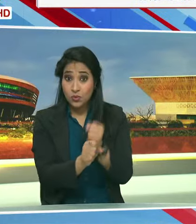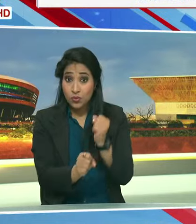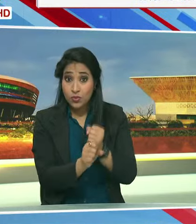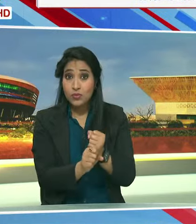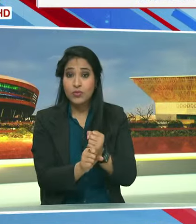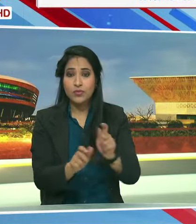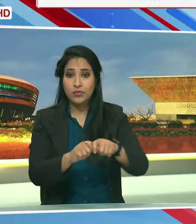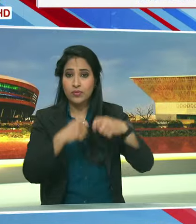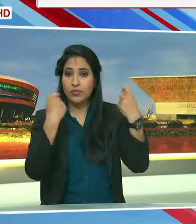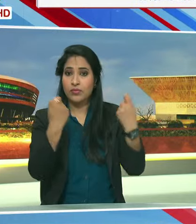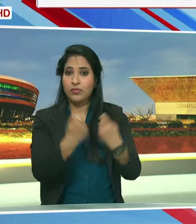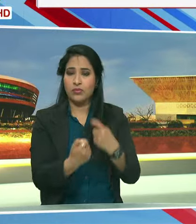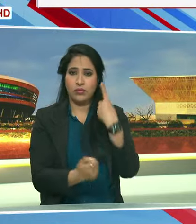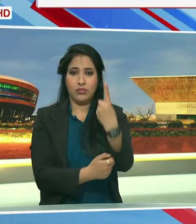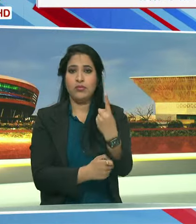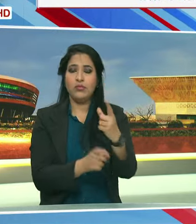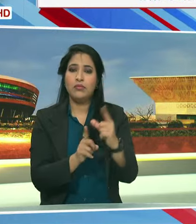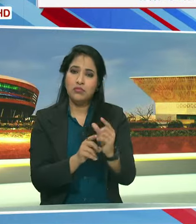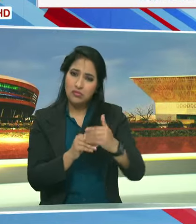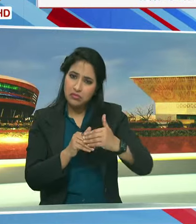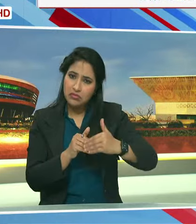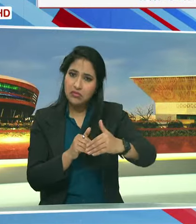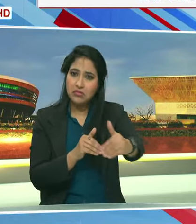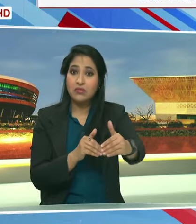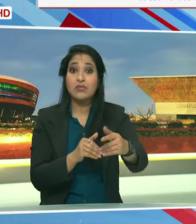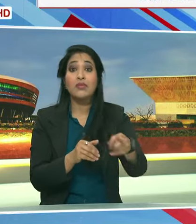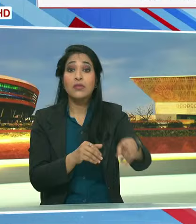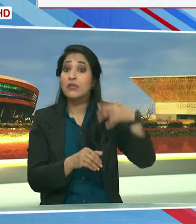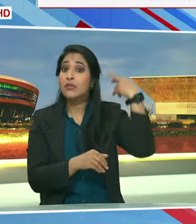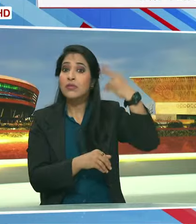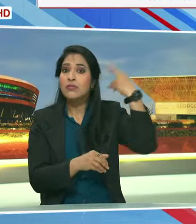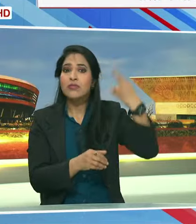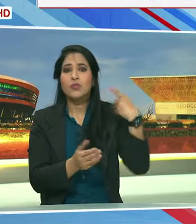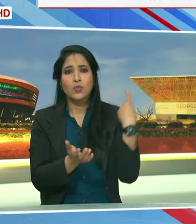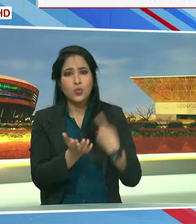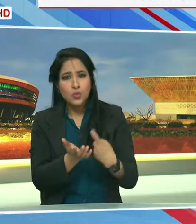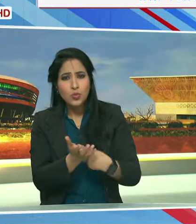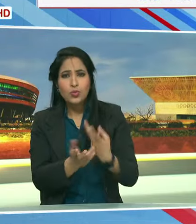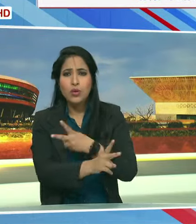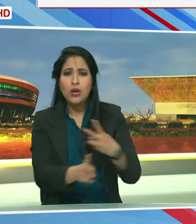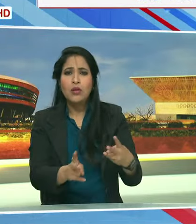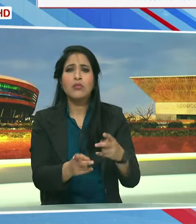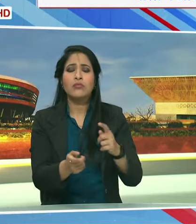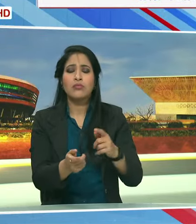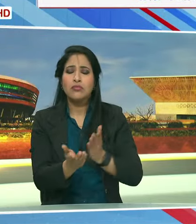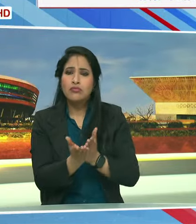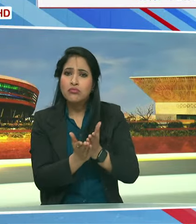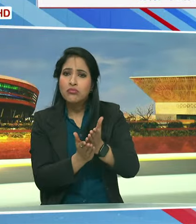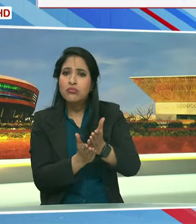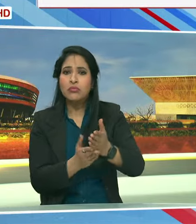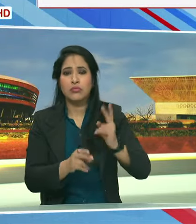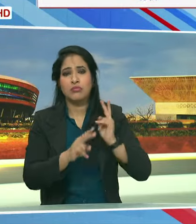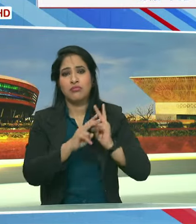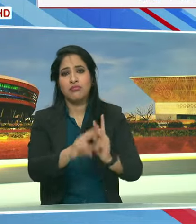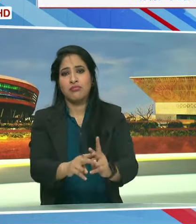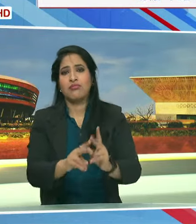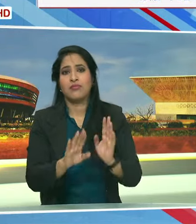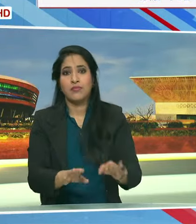एक ही पार्टी चला रही है जिस वज़े से नीती में निरंतरता लाती है